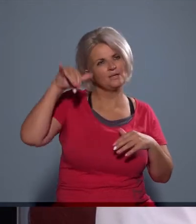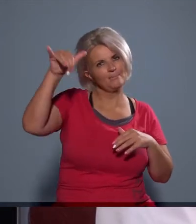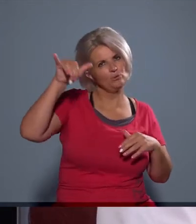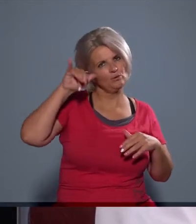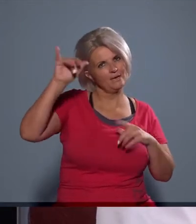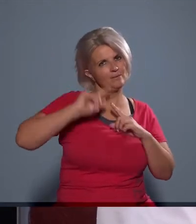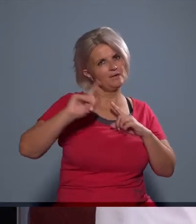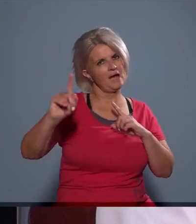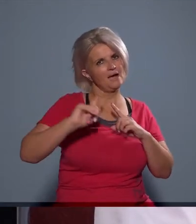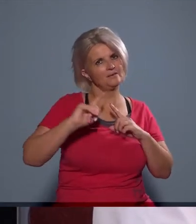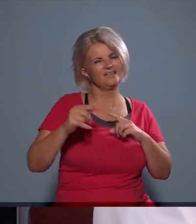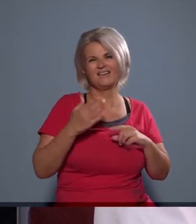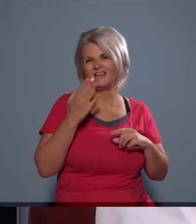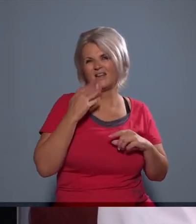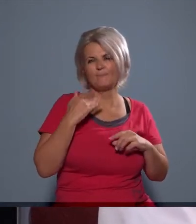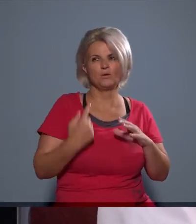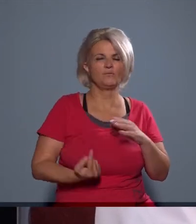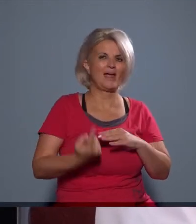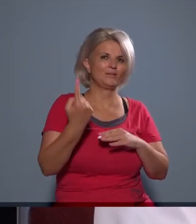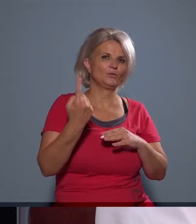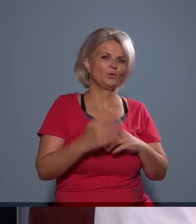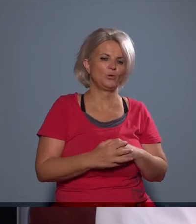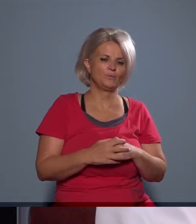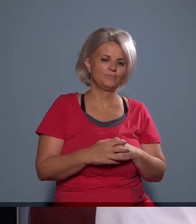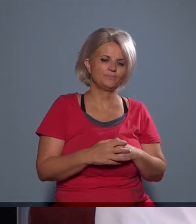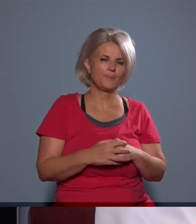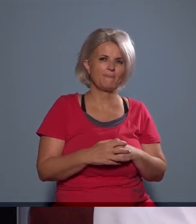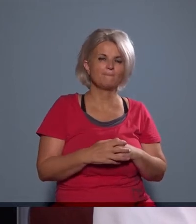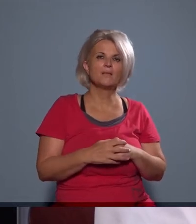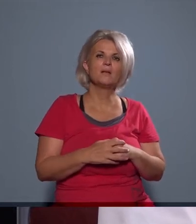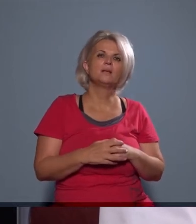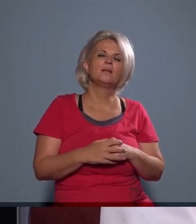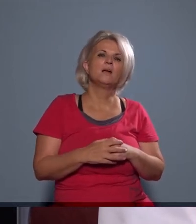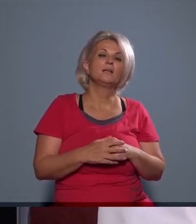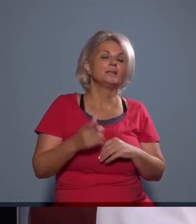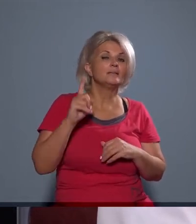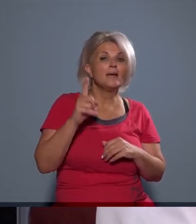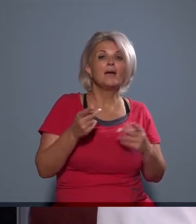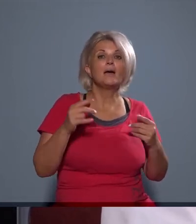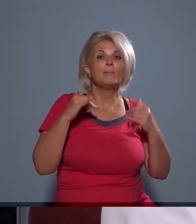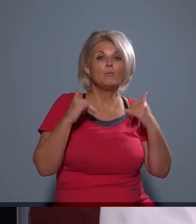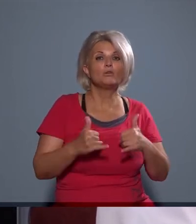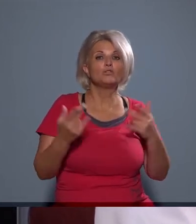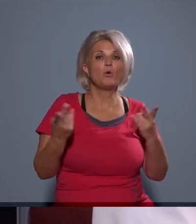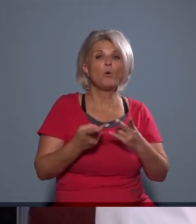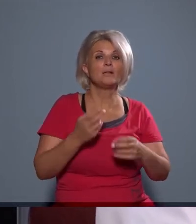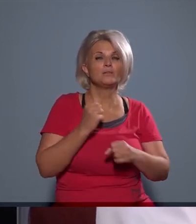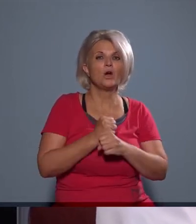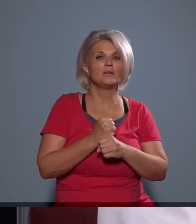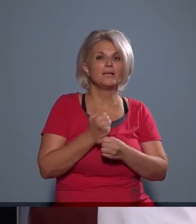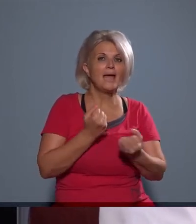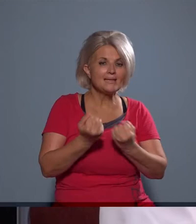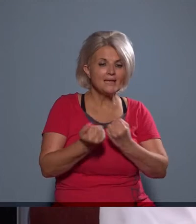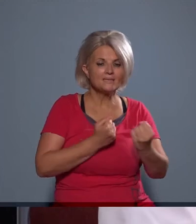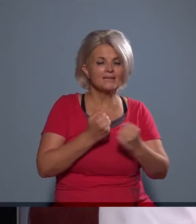nem volt olyan föltünő, tehát hibernálódott, de hol tartanak ezek az egyezkedések, ezek a